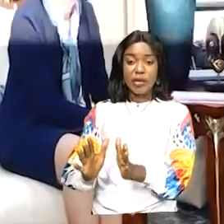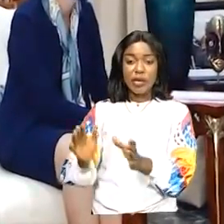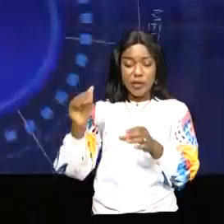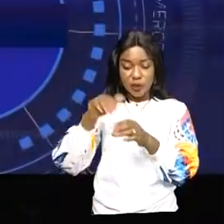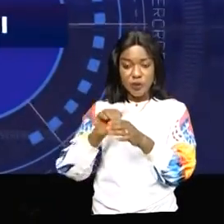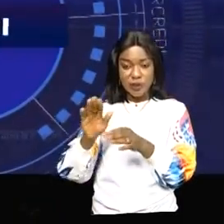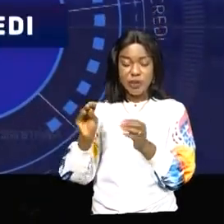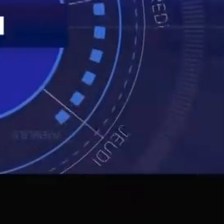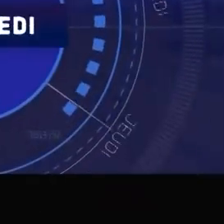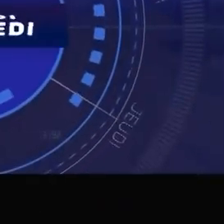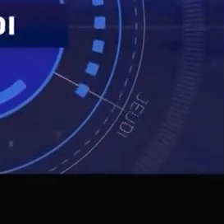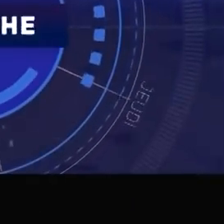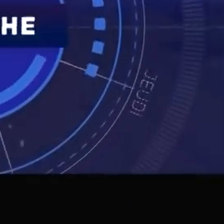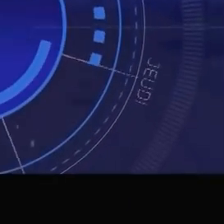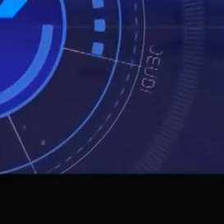rencontre.